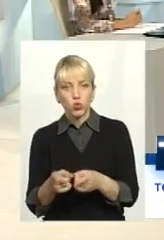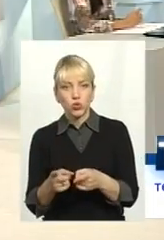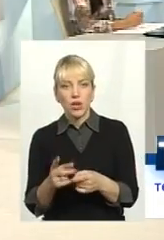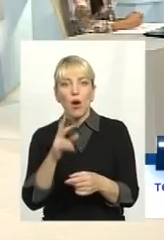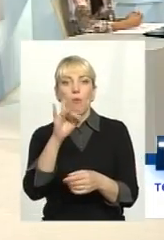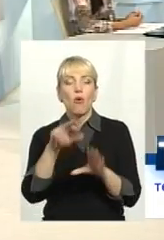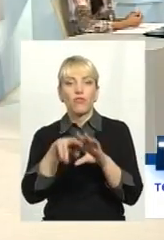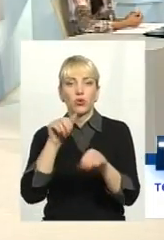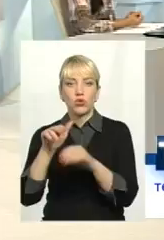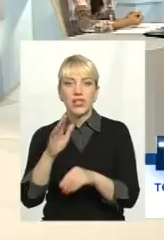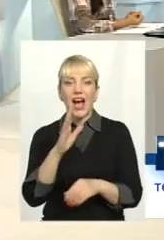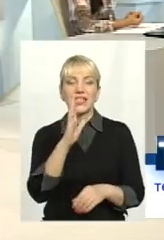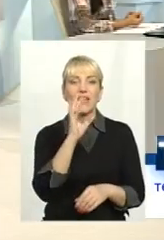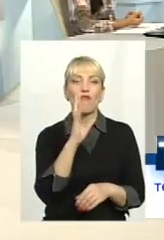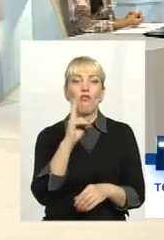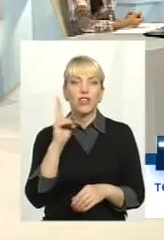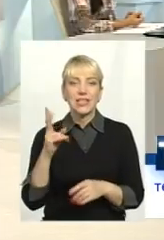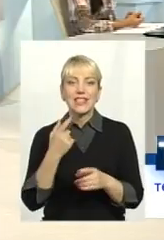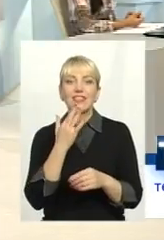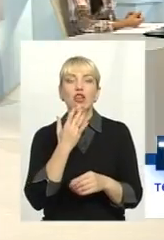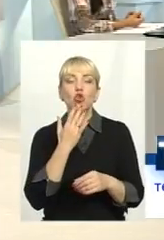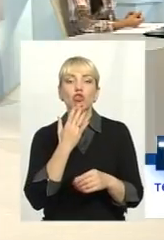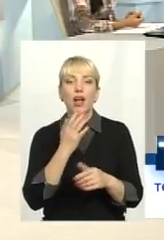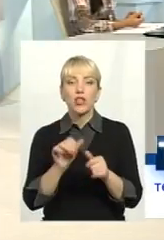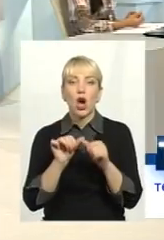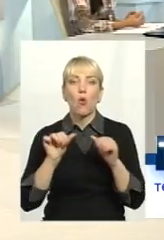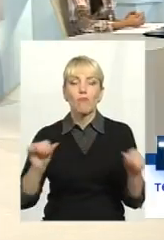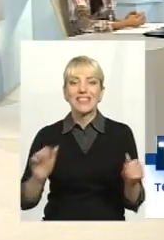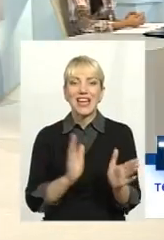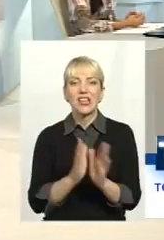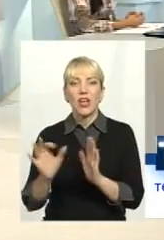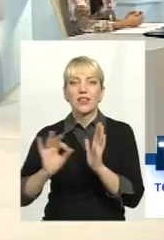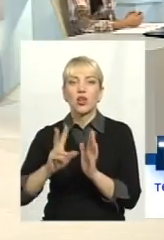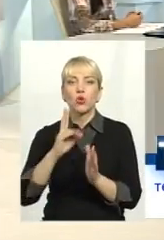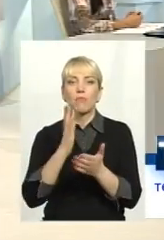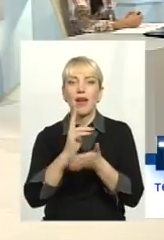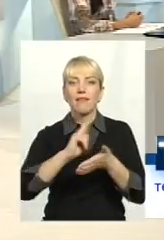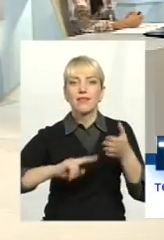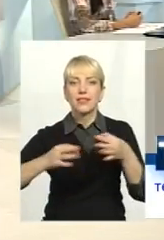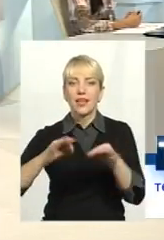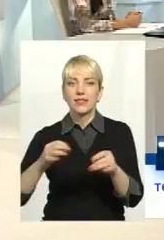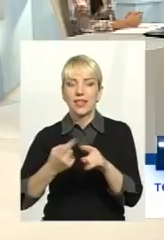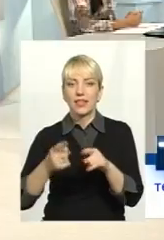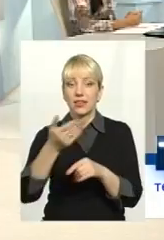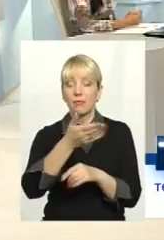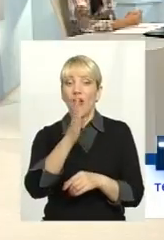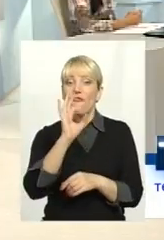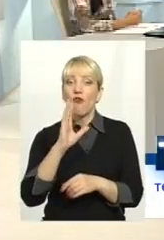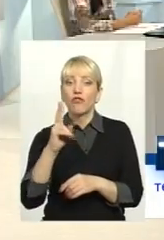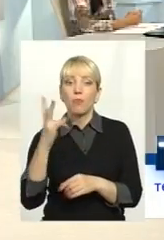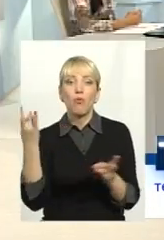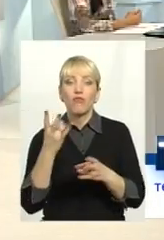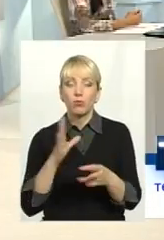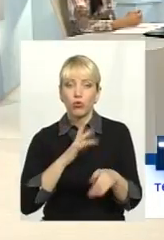Вовк, ось ця національна комісія регулювання енергетики, яка має ліцензії над ними, і він зобов'язаний